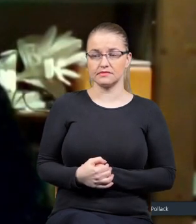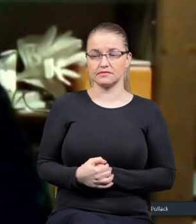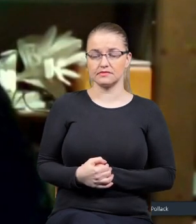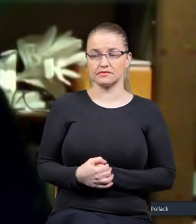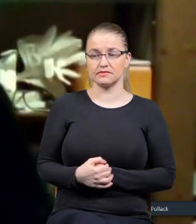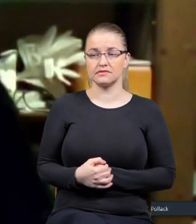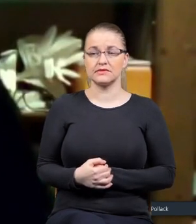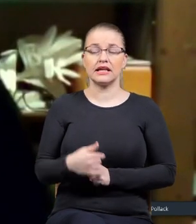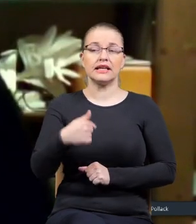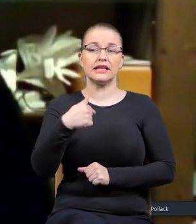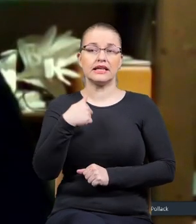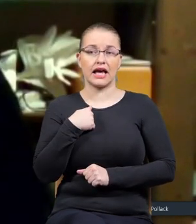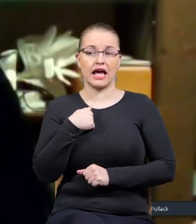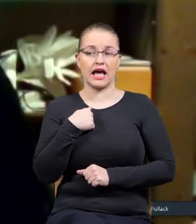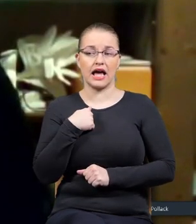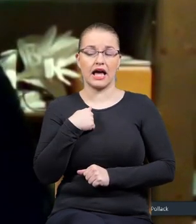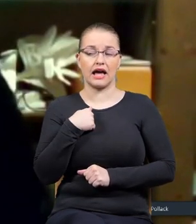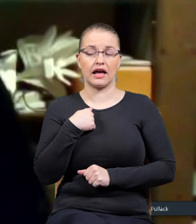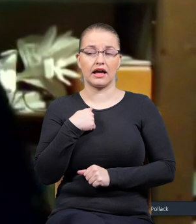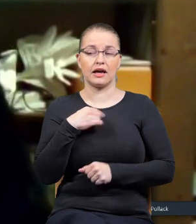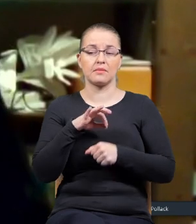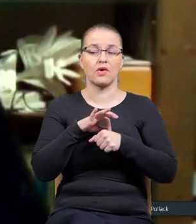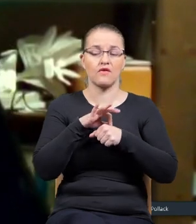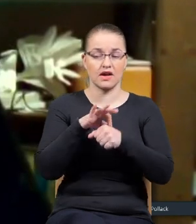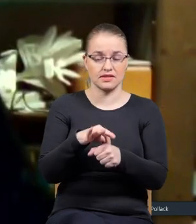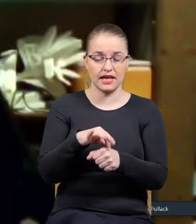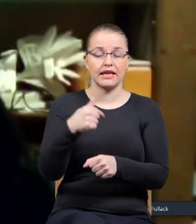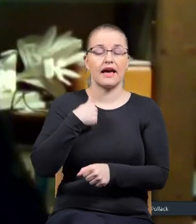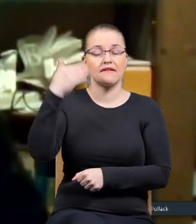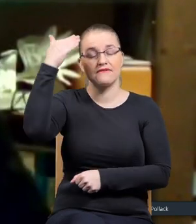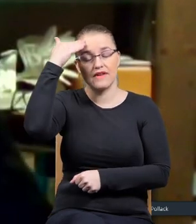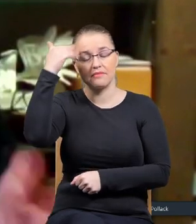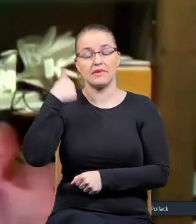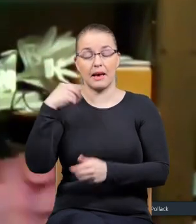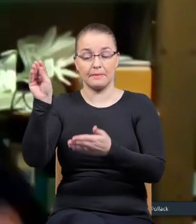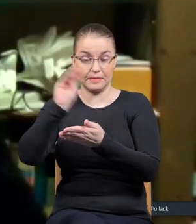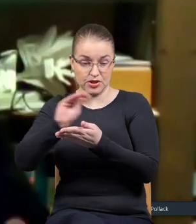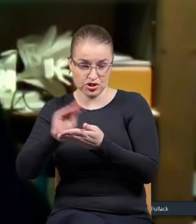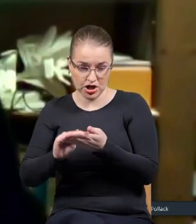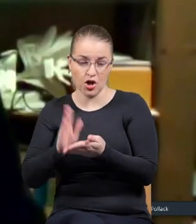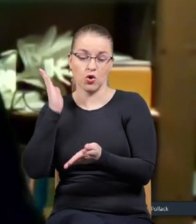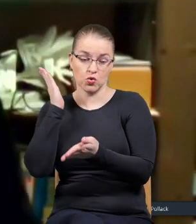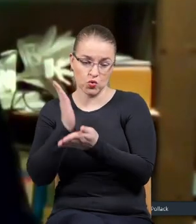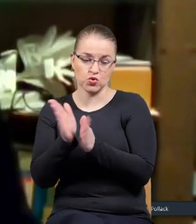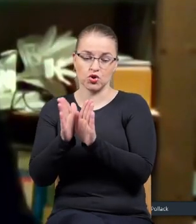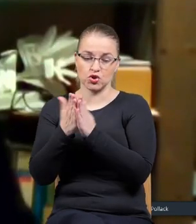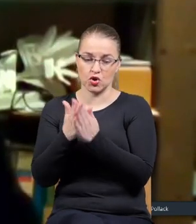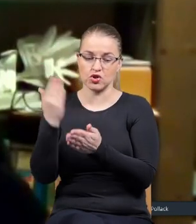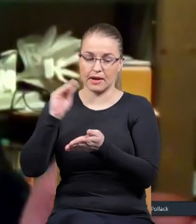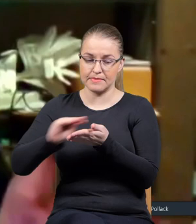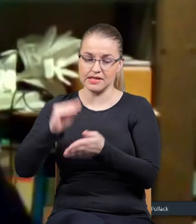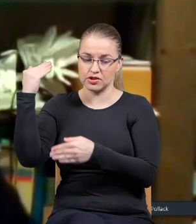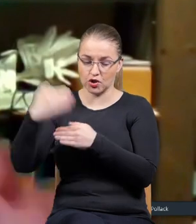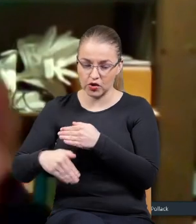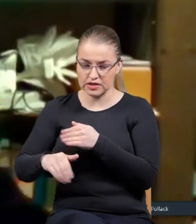Do czego ja poprowadzę. Ja wiem, jak piszę coś, jak skończę jakąś książkę, ja